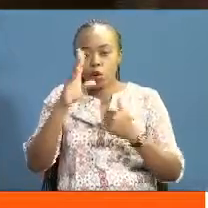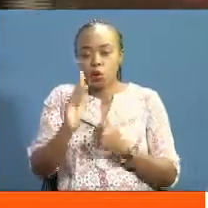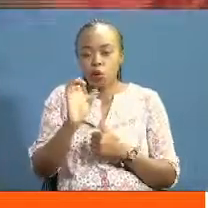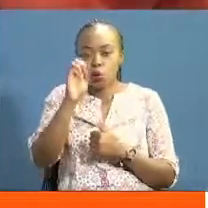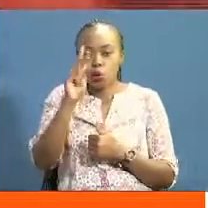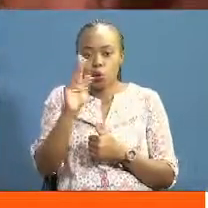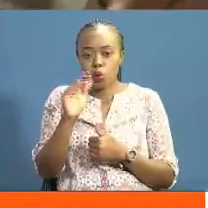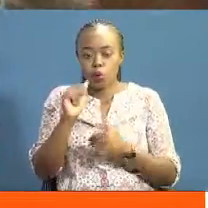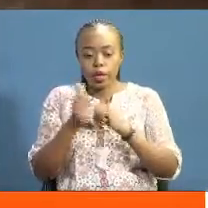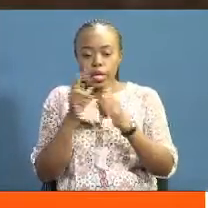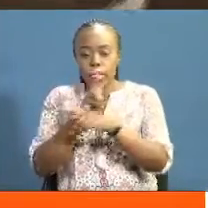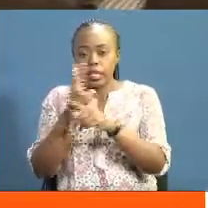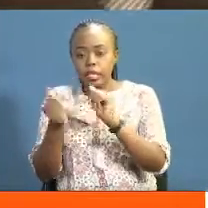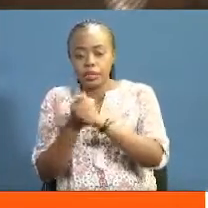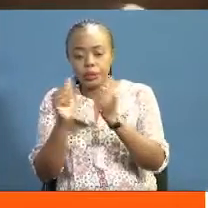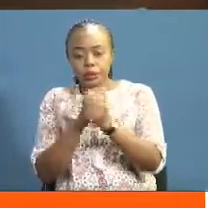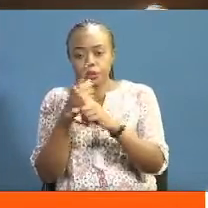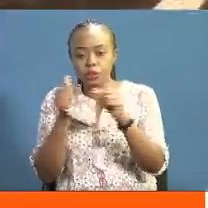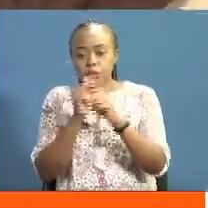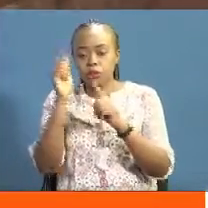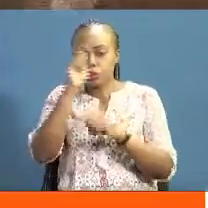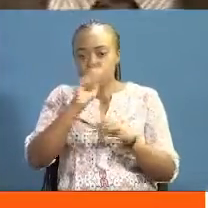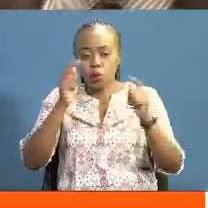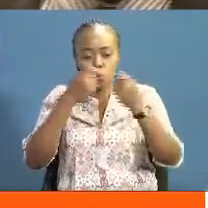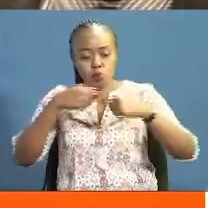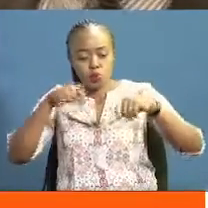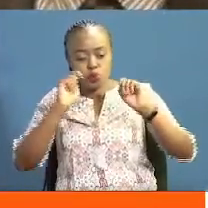na kuibiu wa mtazamo mbada la kati ya wana siyasa